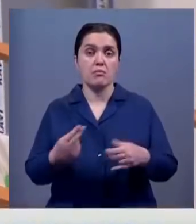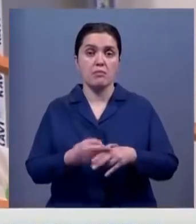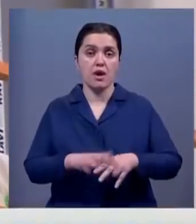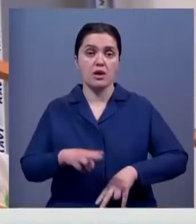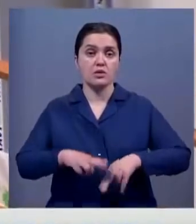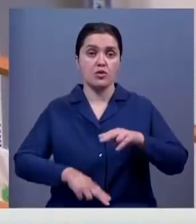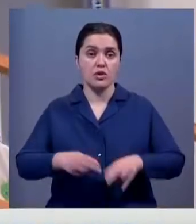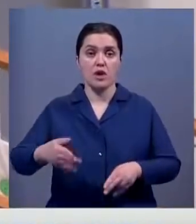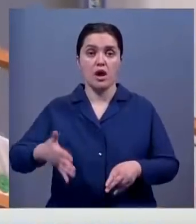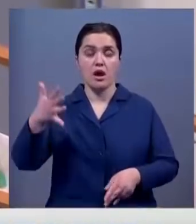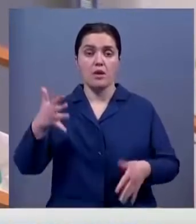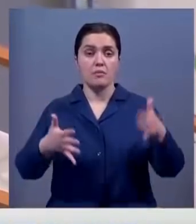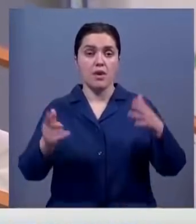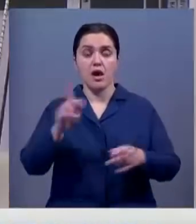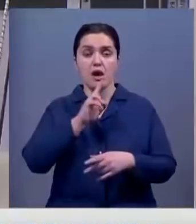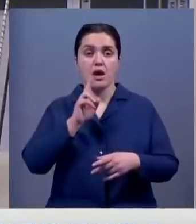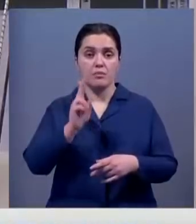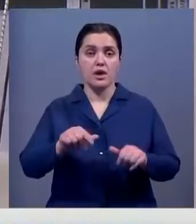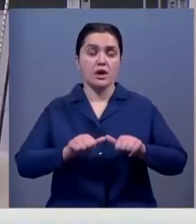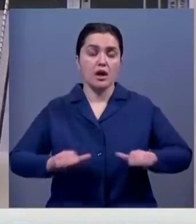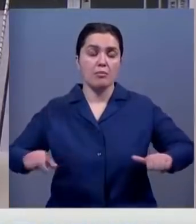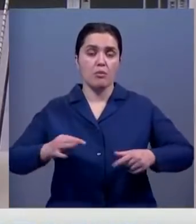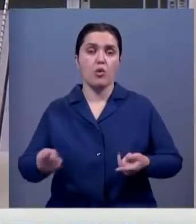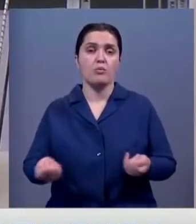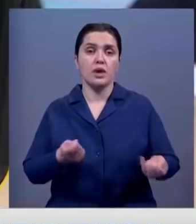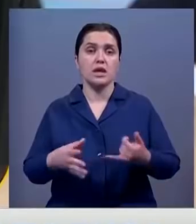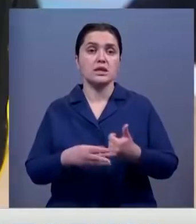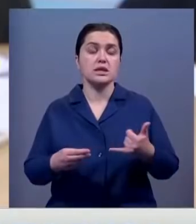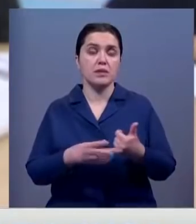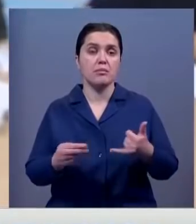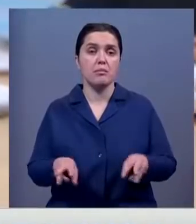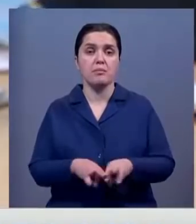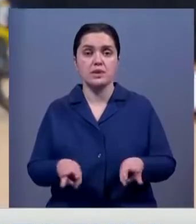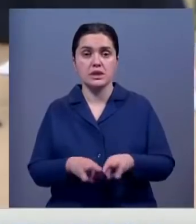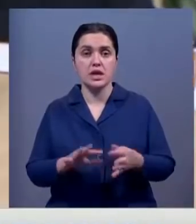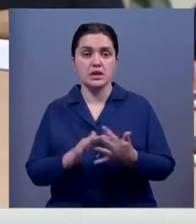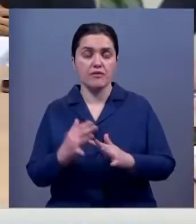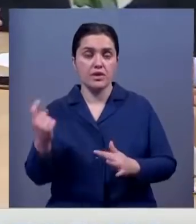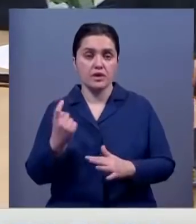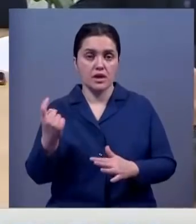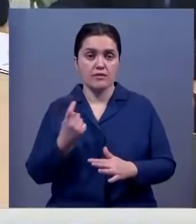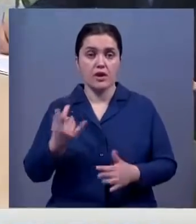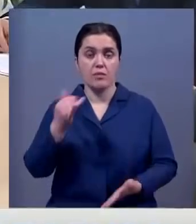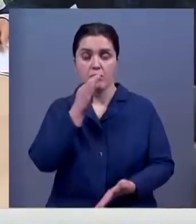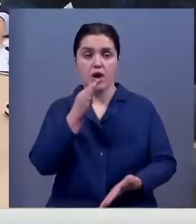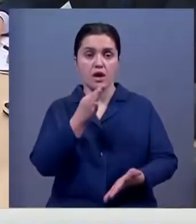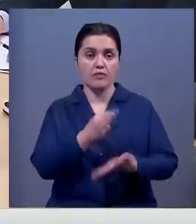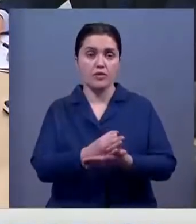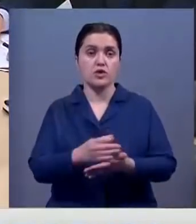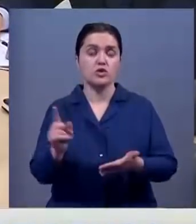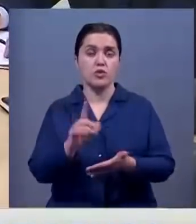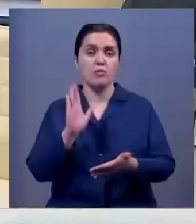строились высотки. Жители обратились в Комитет по управлению земельными ресурсами Министерства сельского хозяйства. Им ответили, что